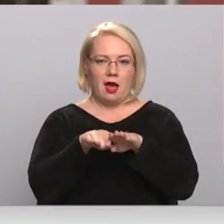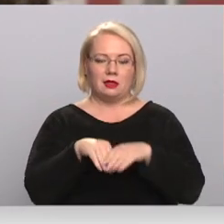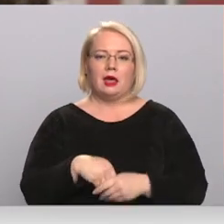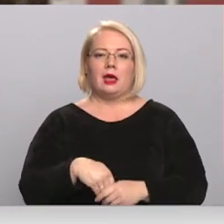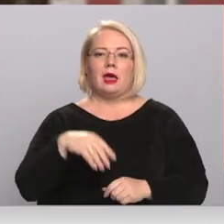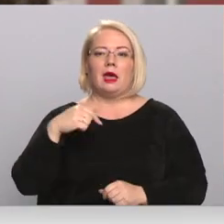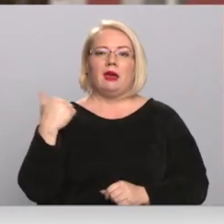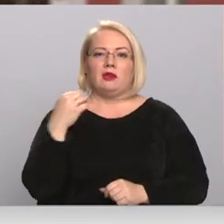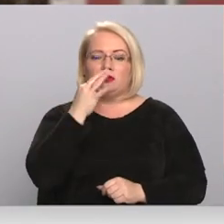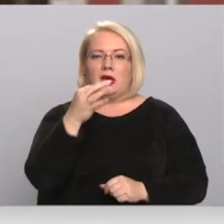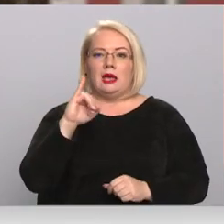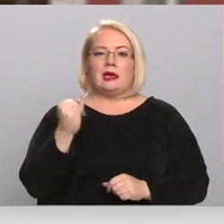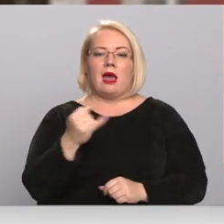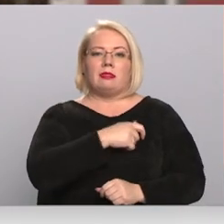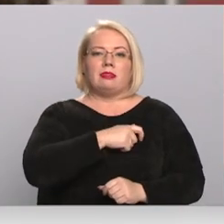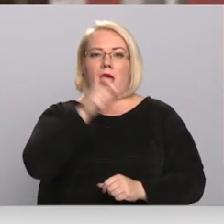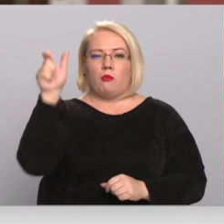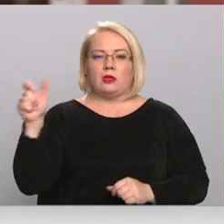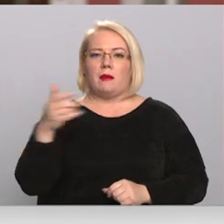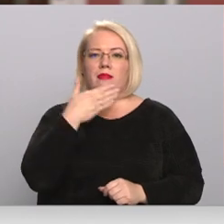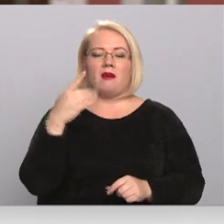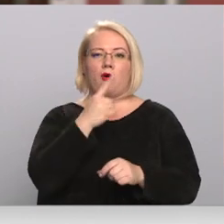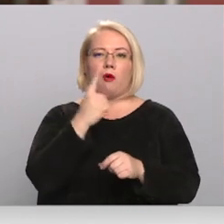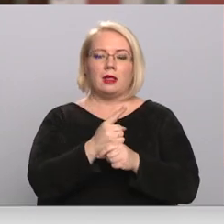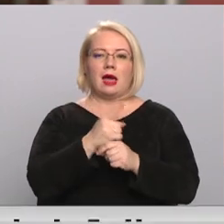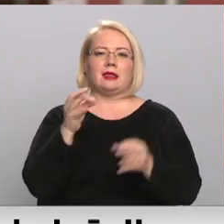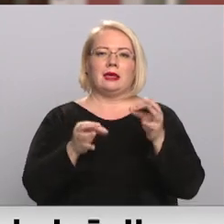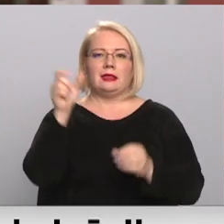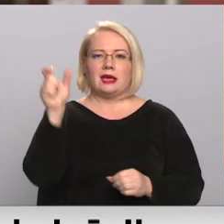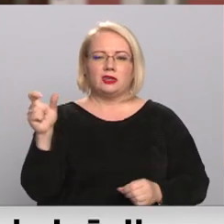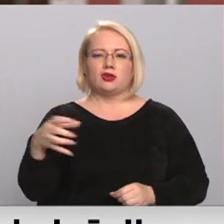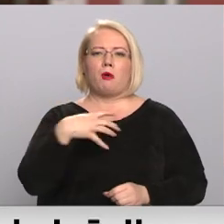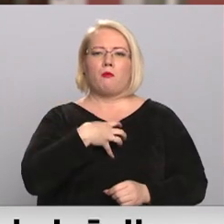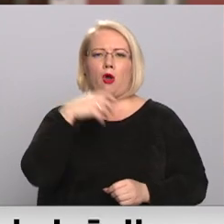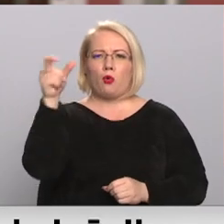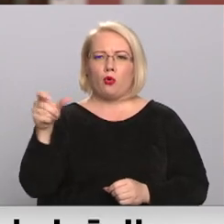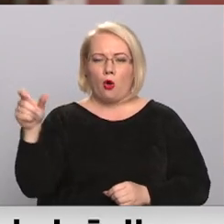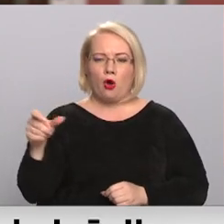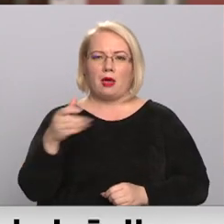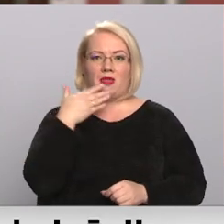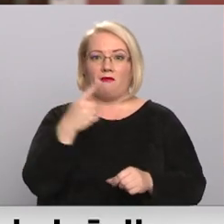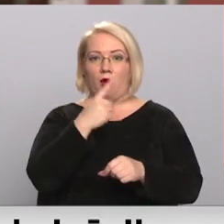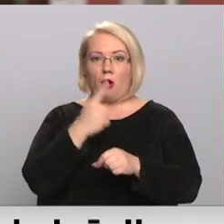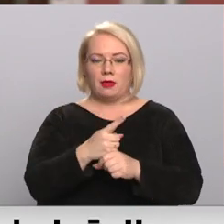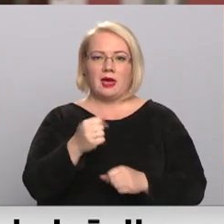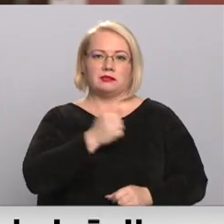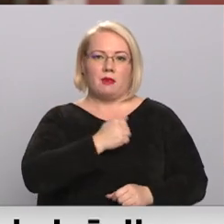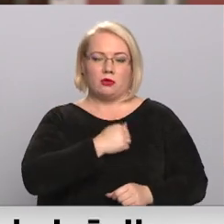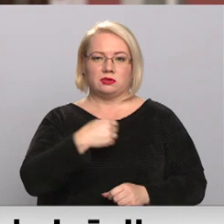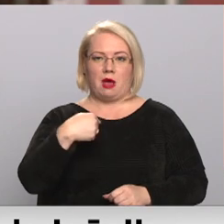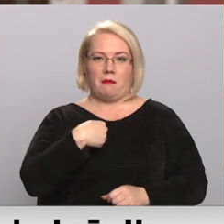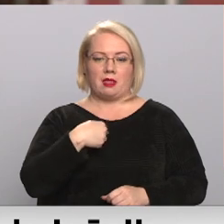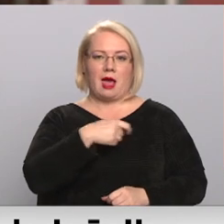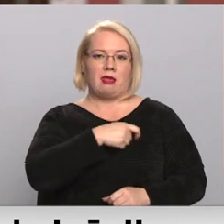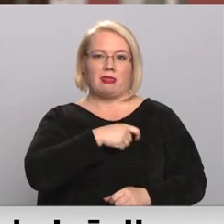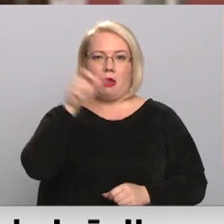obligāti deputātiem, tiesniešiem, prokuroriem un tā tālāk, es esmu baidos, ka man kā deputāti ļoti grūti